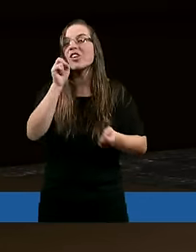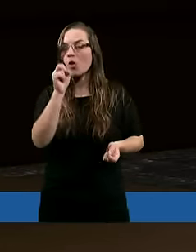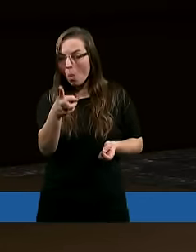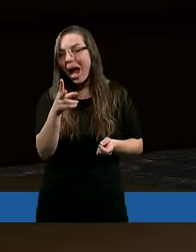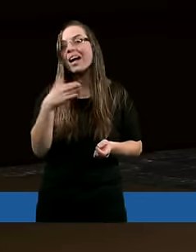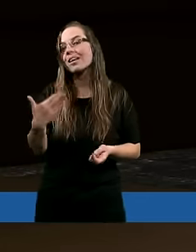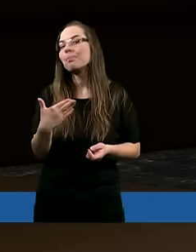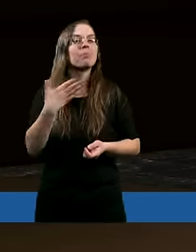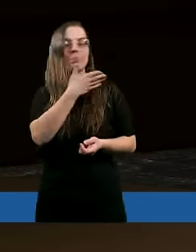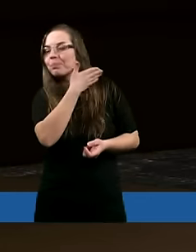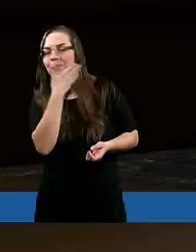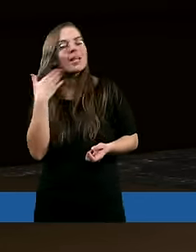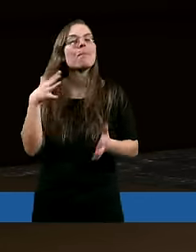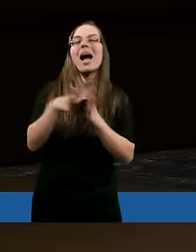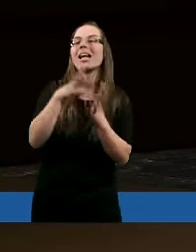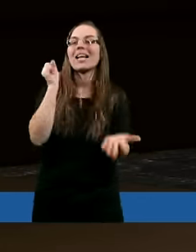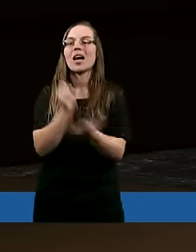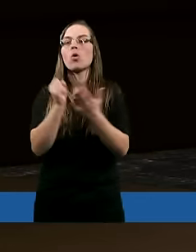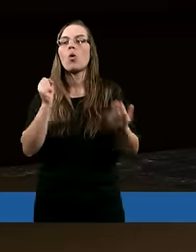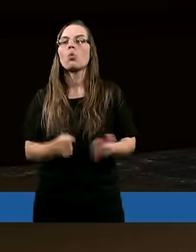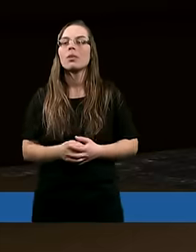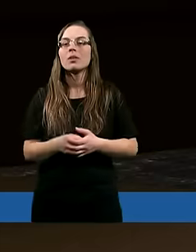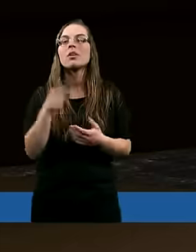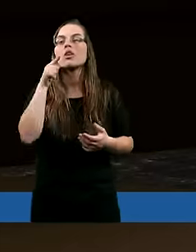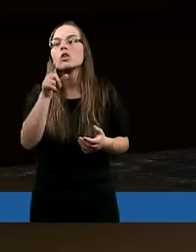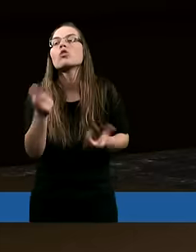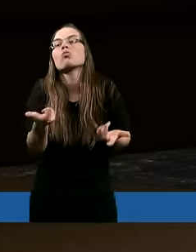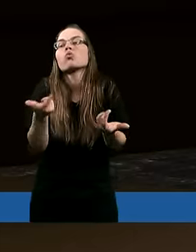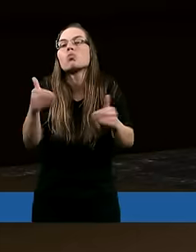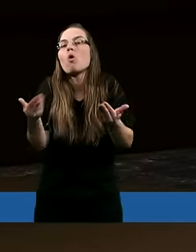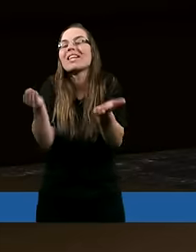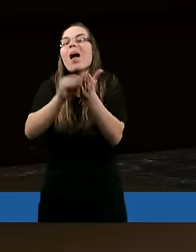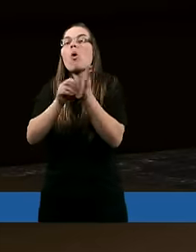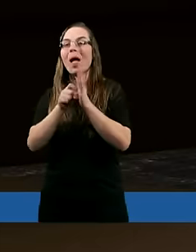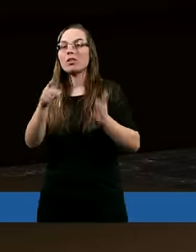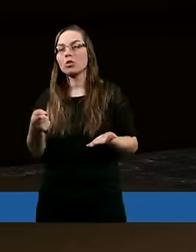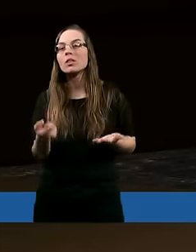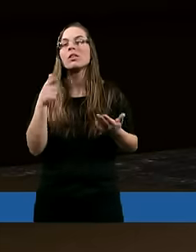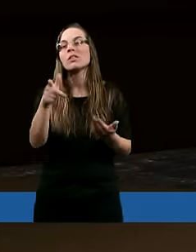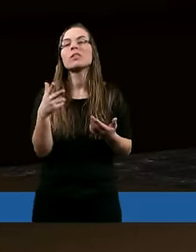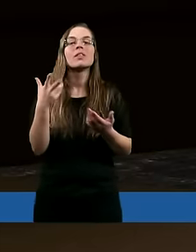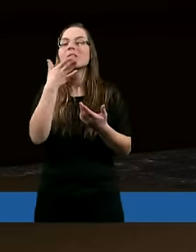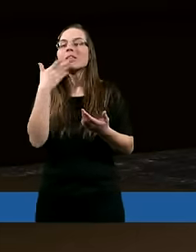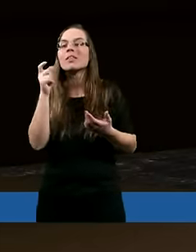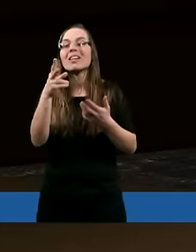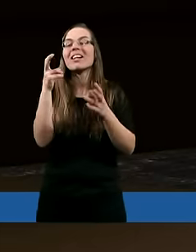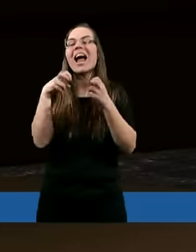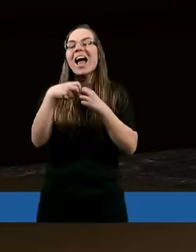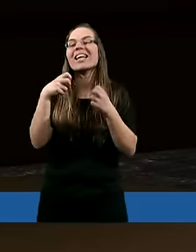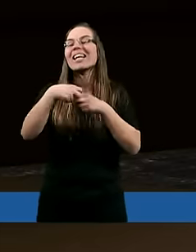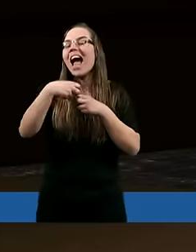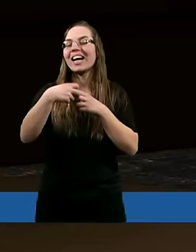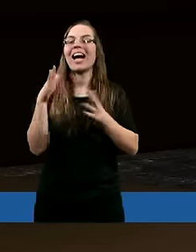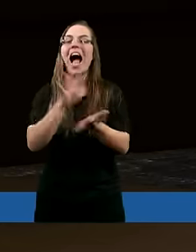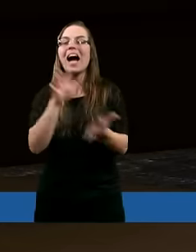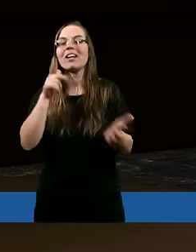nie ma zakonu. No cóż do tego dodać? Są to piękne cechy charakteru,